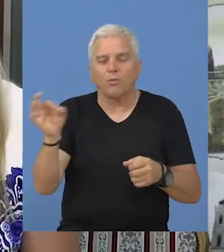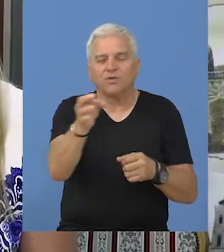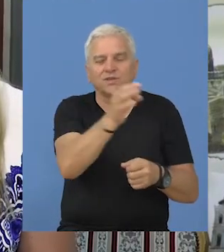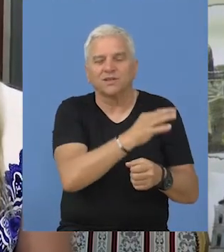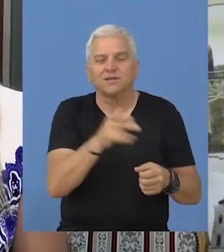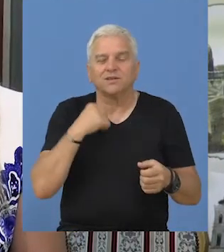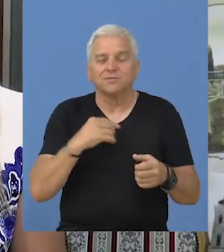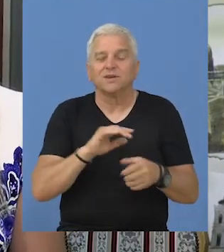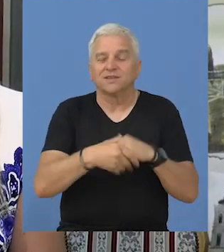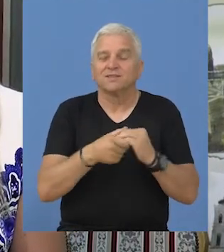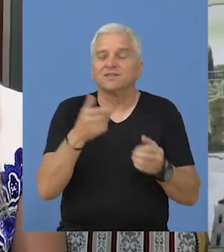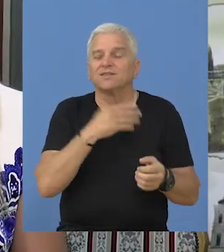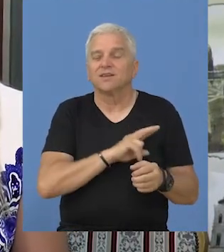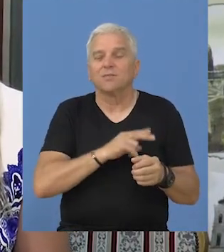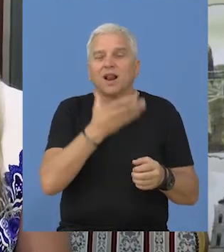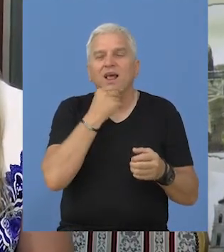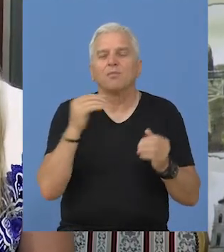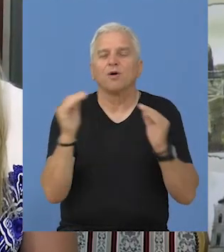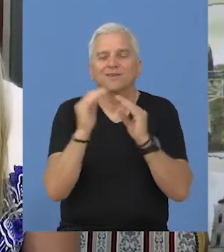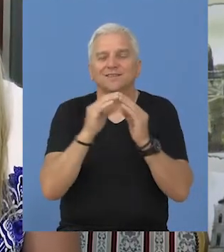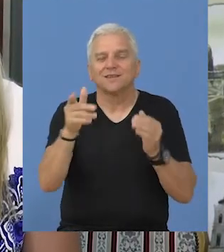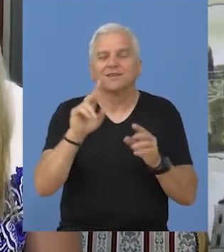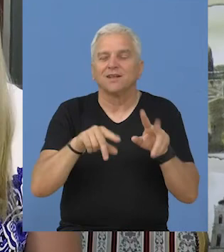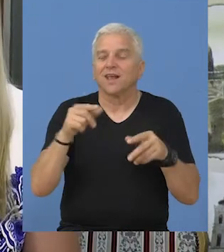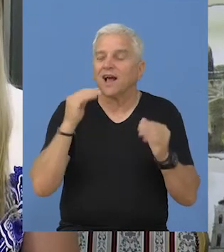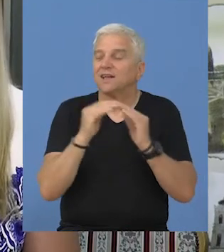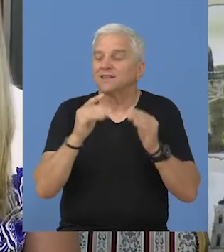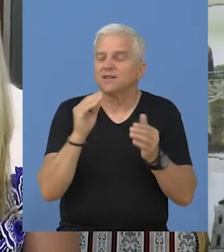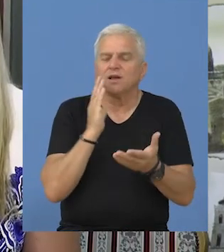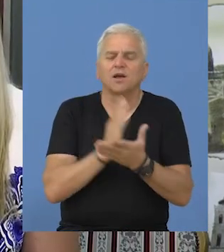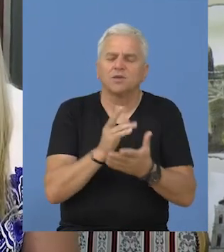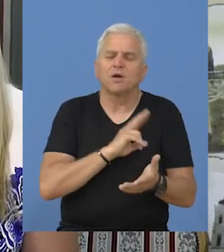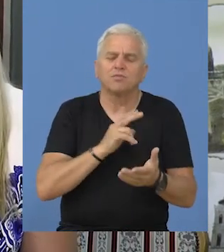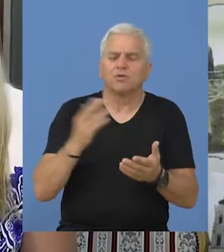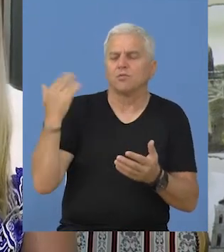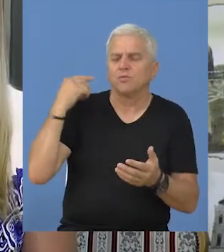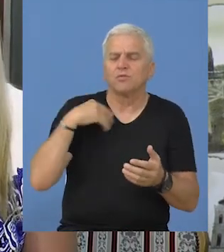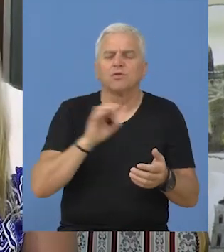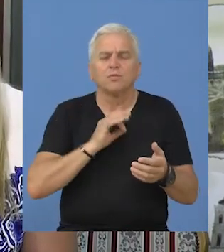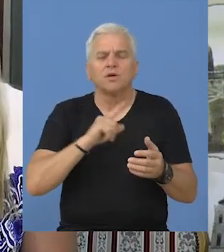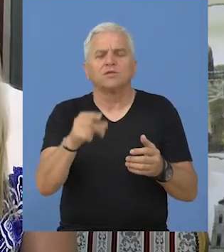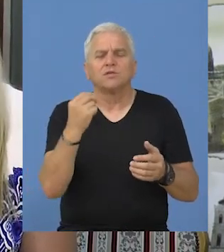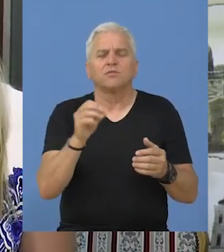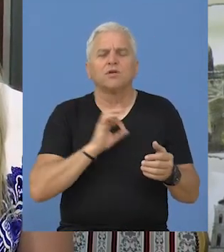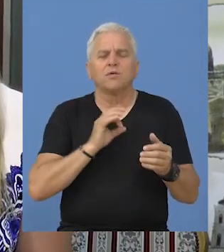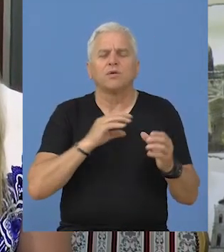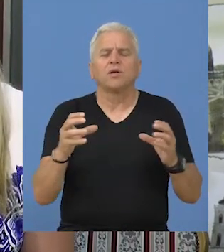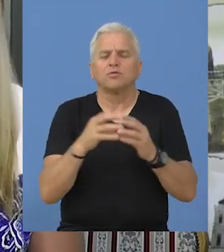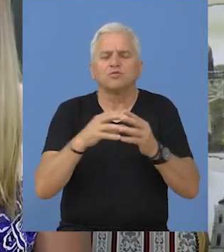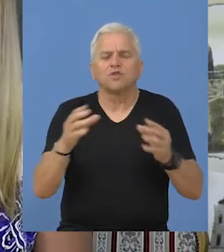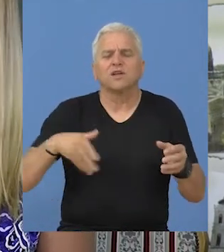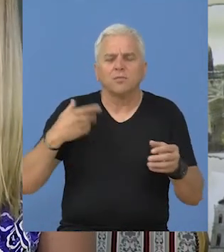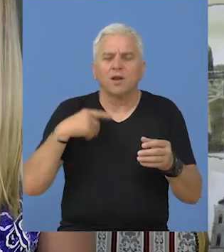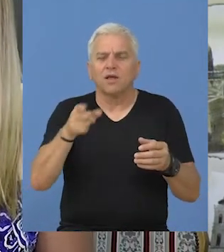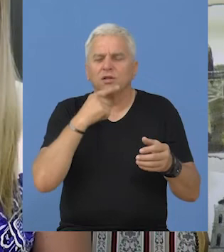tri opštine i zaista smo imali lepu saradnju. Već i nekad saradnje postoji u nekim drugim aspektima. Na primjer, u Bečoj postoji sa